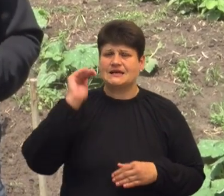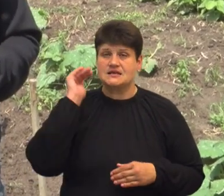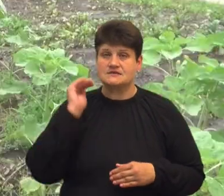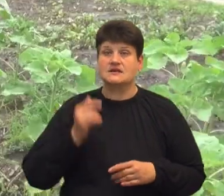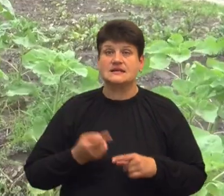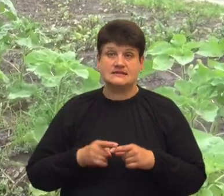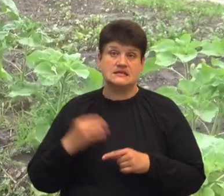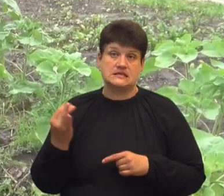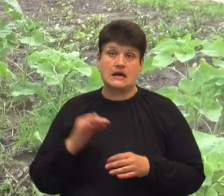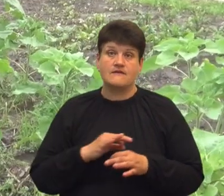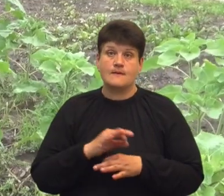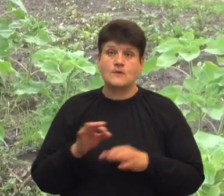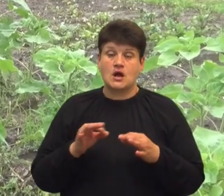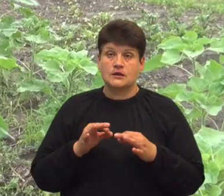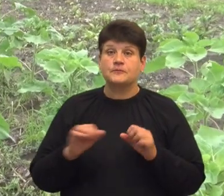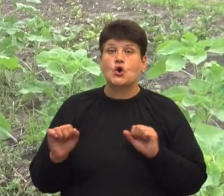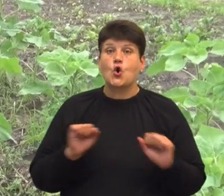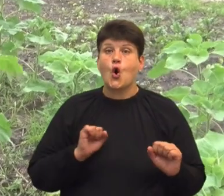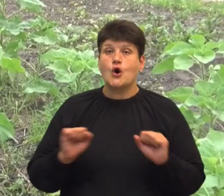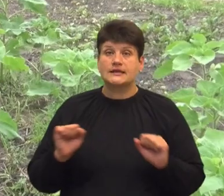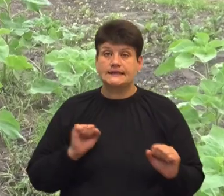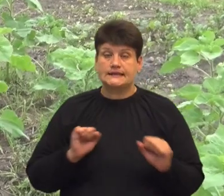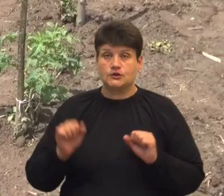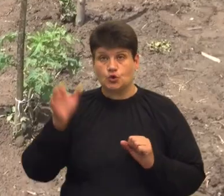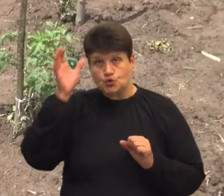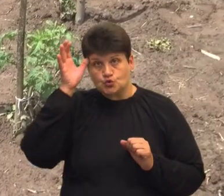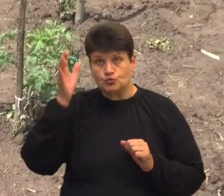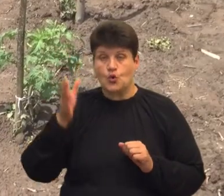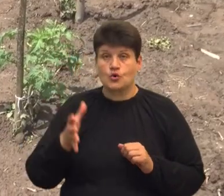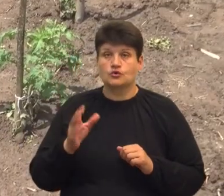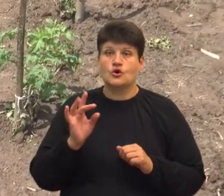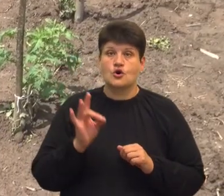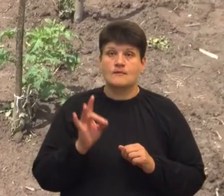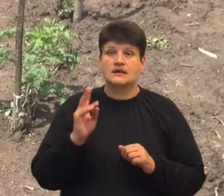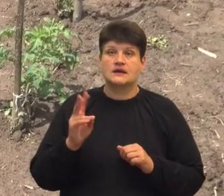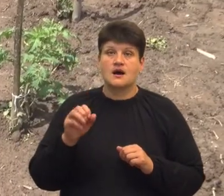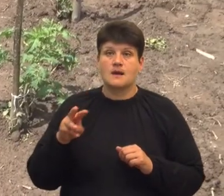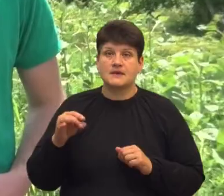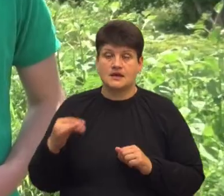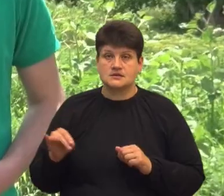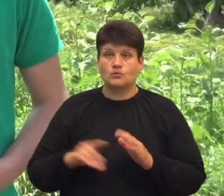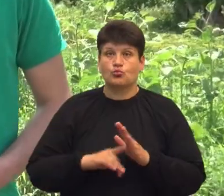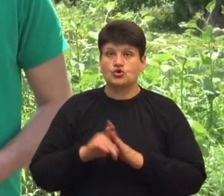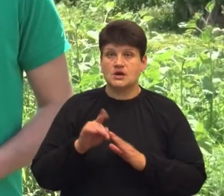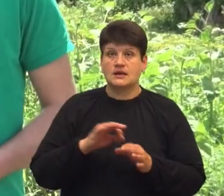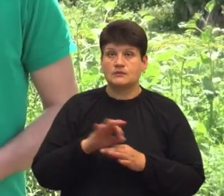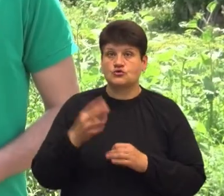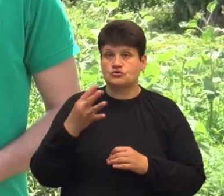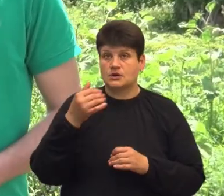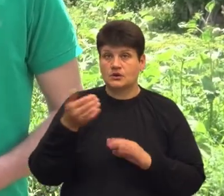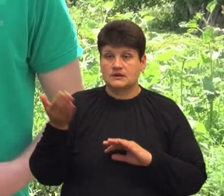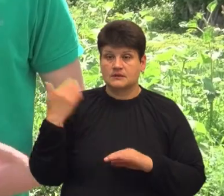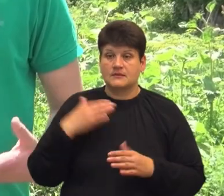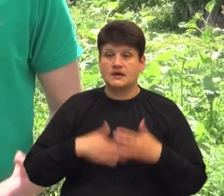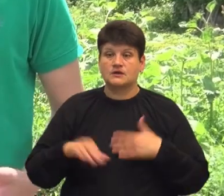цікавий проєкт. Координатор розумного огороду Роман Комінярський розповів, проєкт розпочали чотири роки тому. Ми завжди раді в тому, що